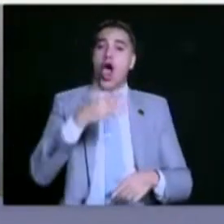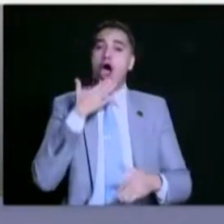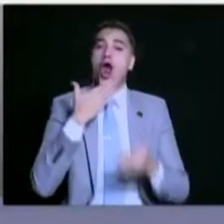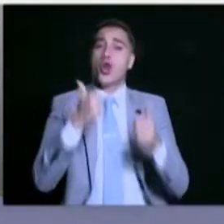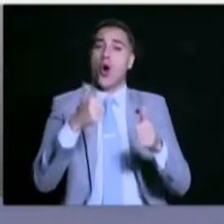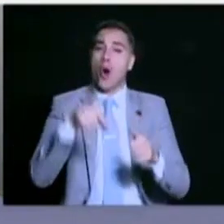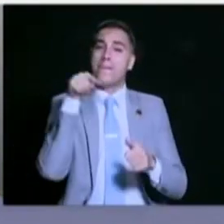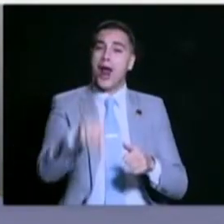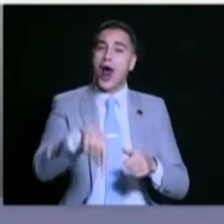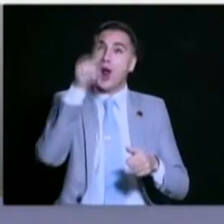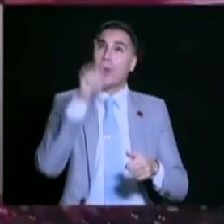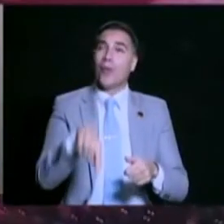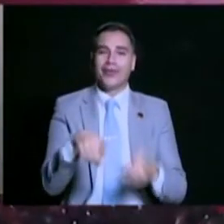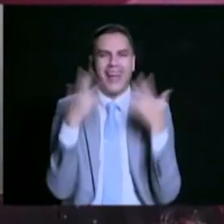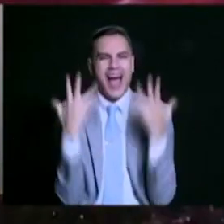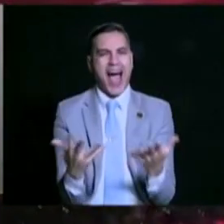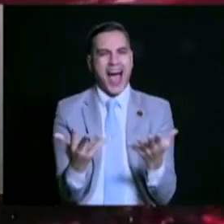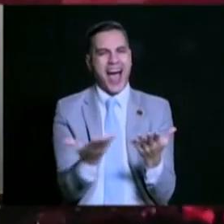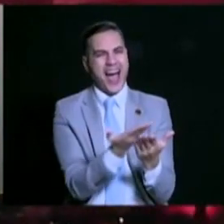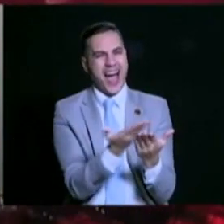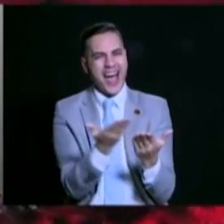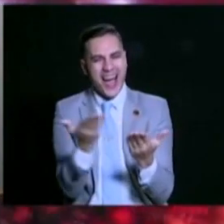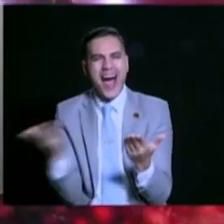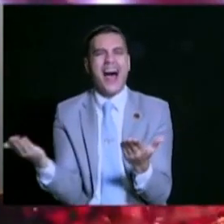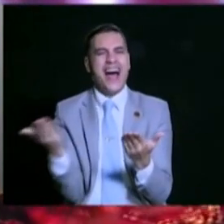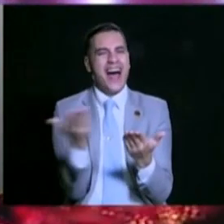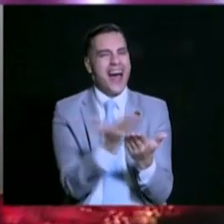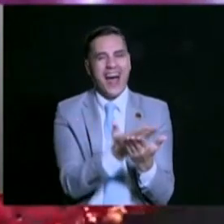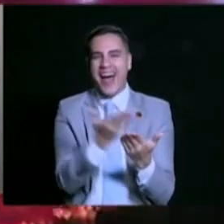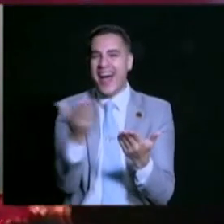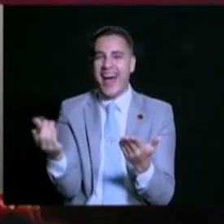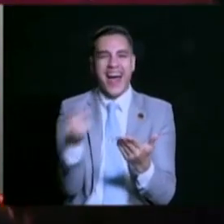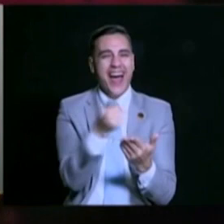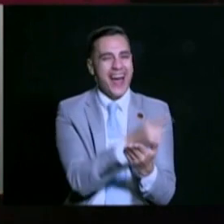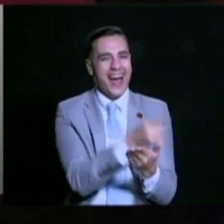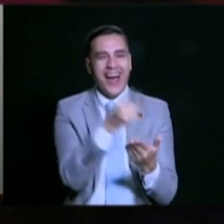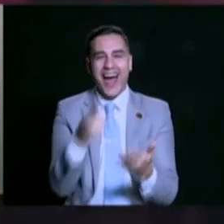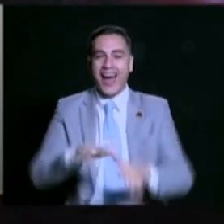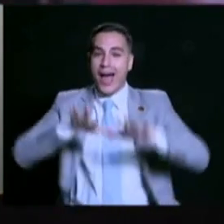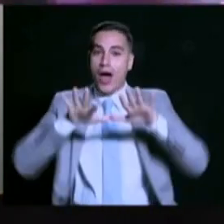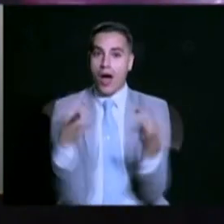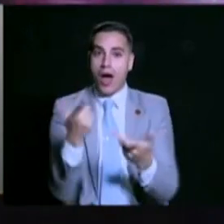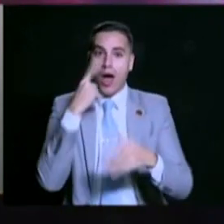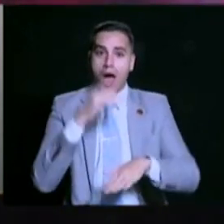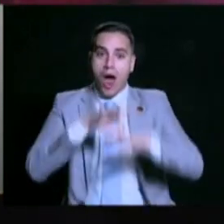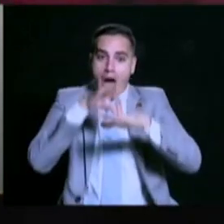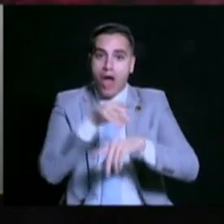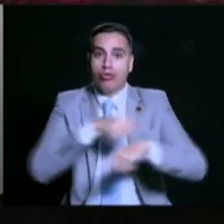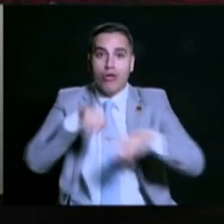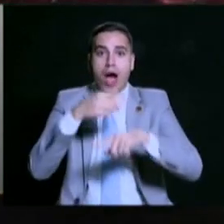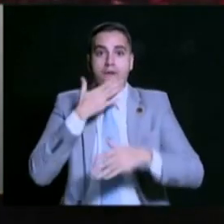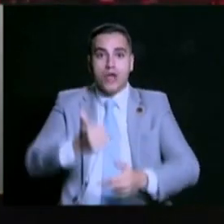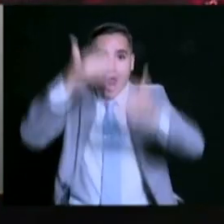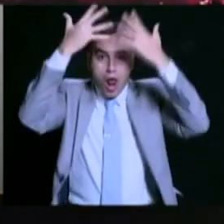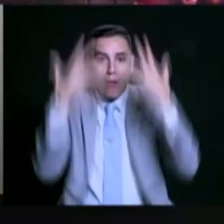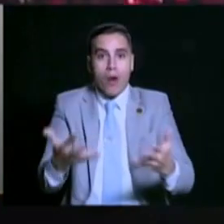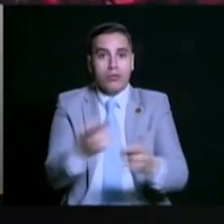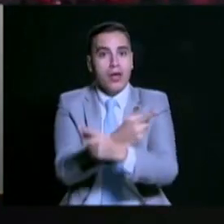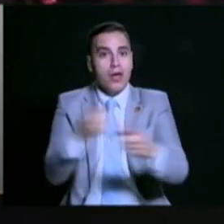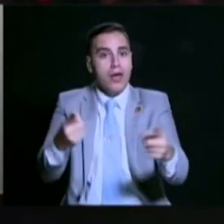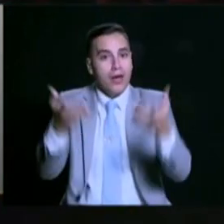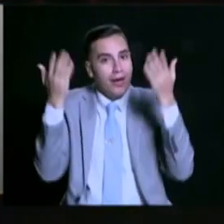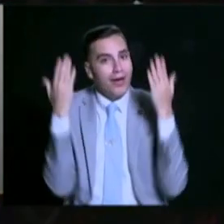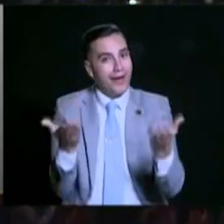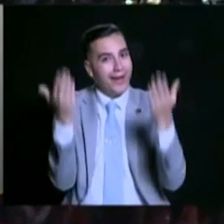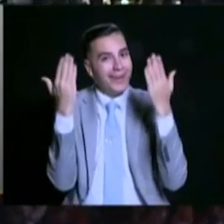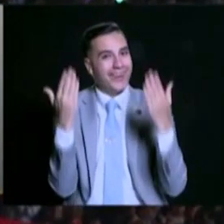الحاجة دي إحنا عملناها من زمن وبنقدمها ومش أول مرة نحمل ده بس هو لولا توجيهات الرئيس ولولا المؤتمر واللي في السعيد